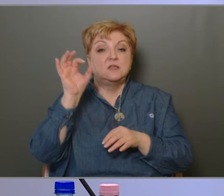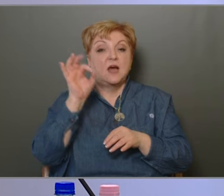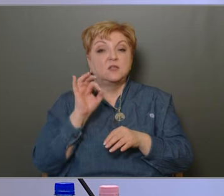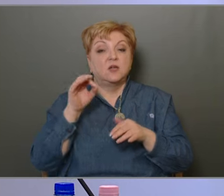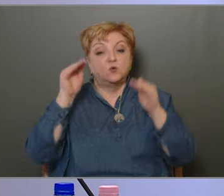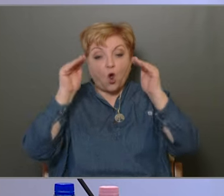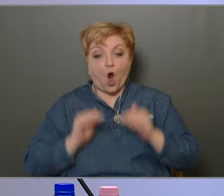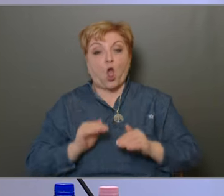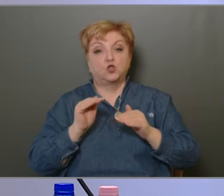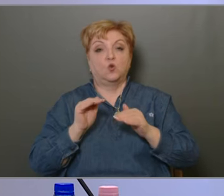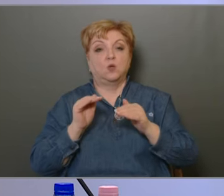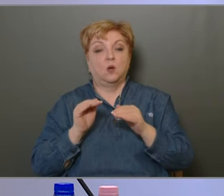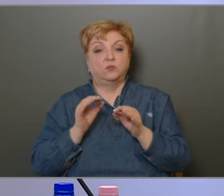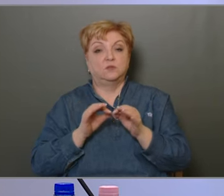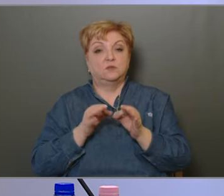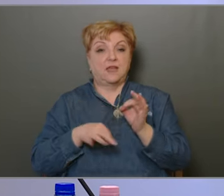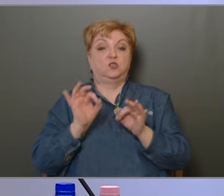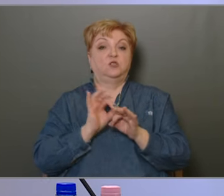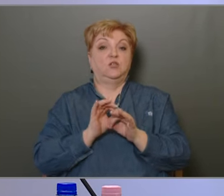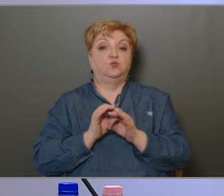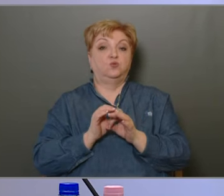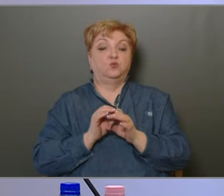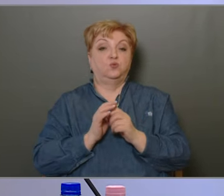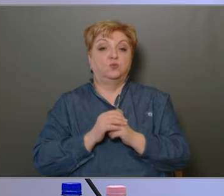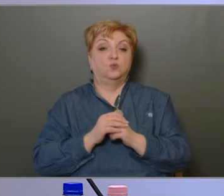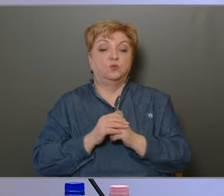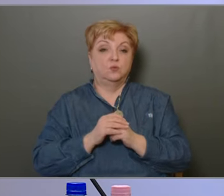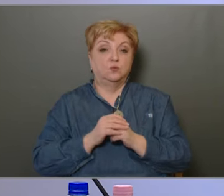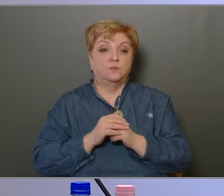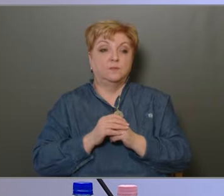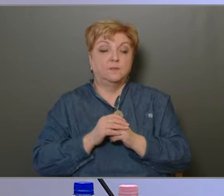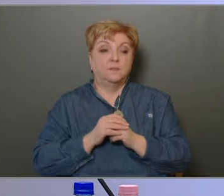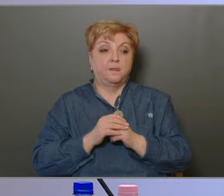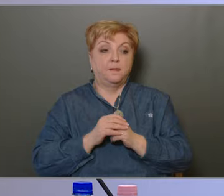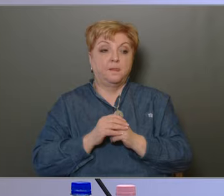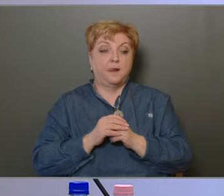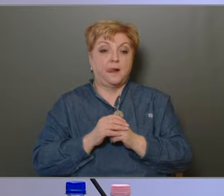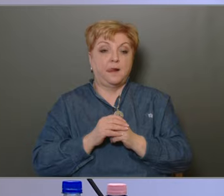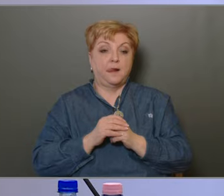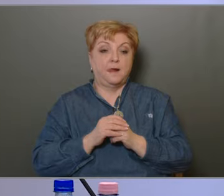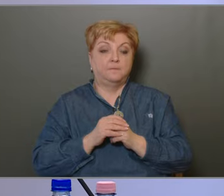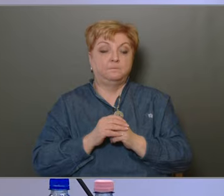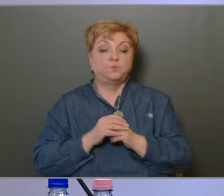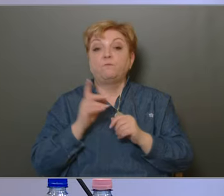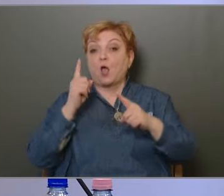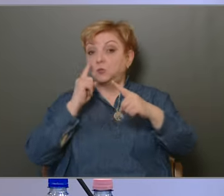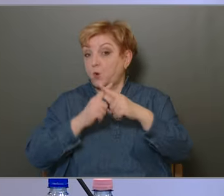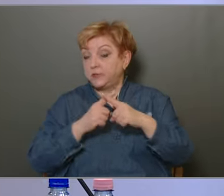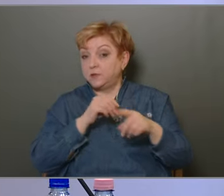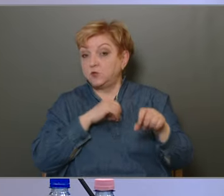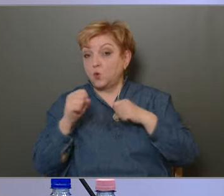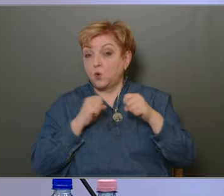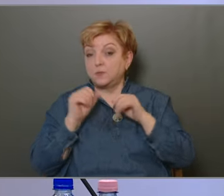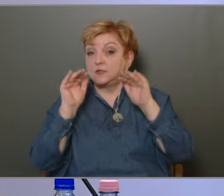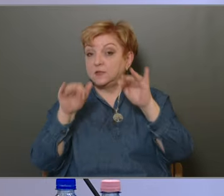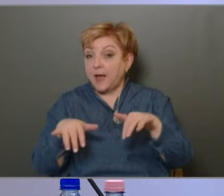teljesítés. Ezek a teljesítések egy része nyilván áthúzódó. Az pozitív, hogy az önkormányzat